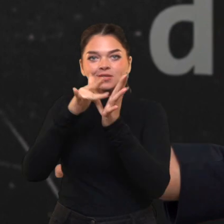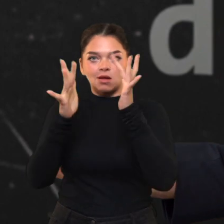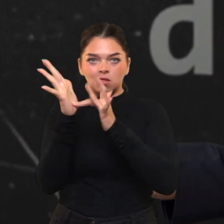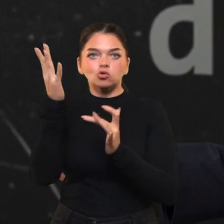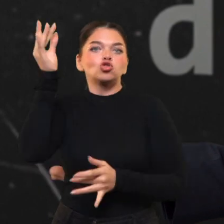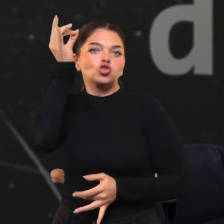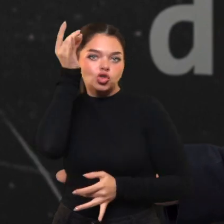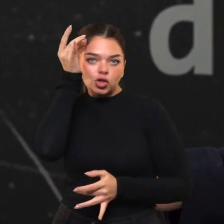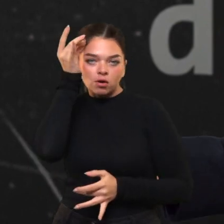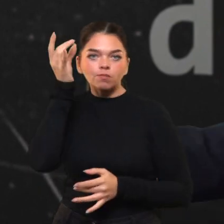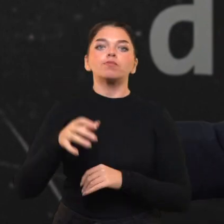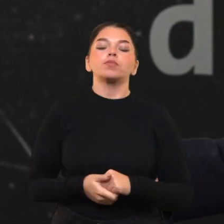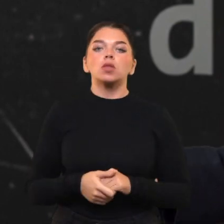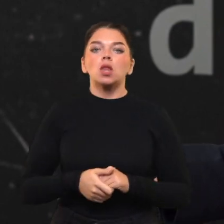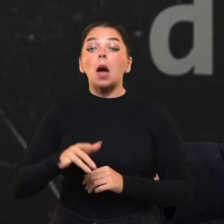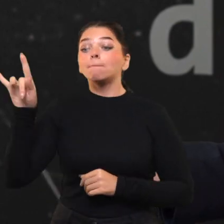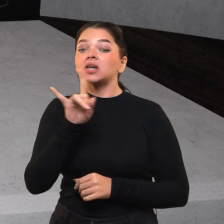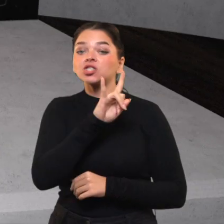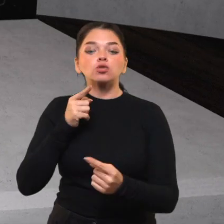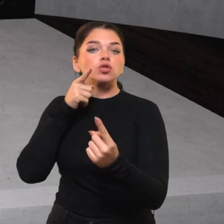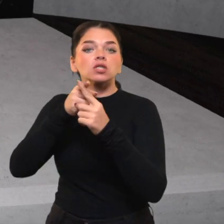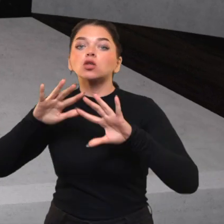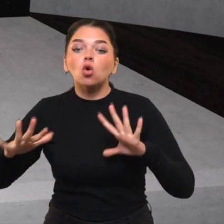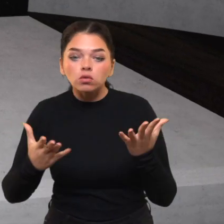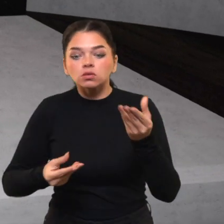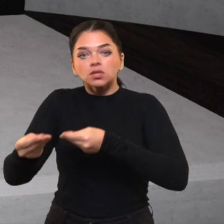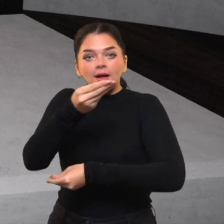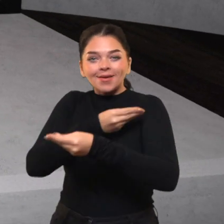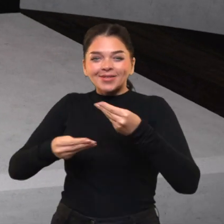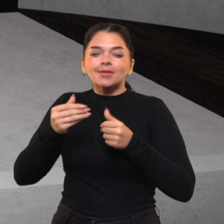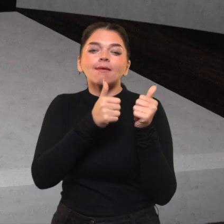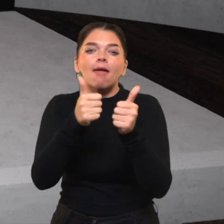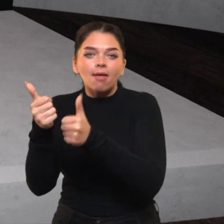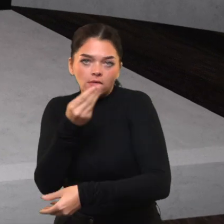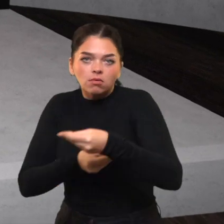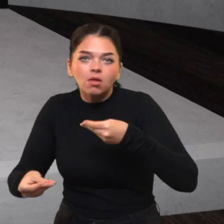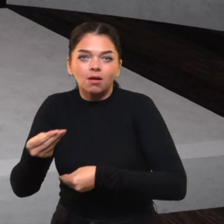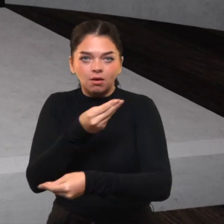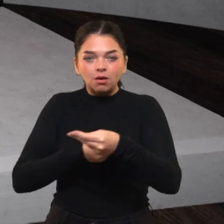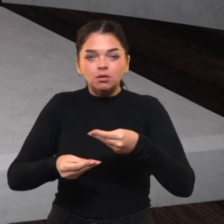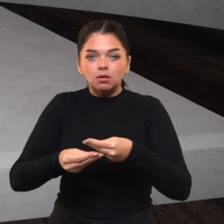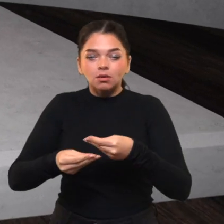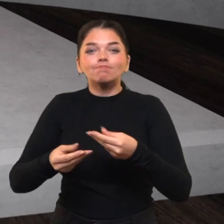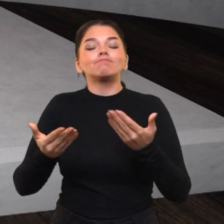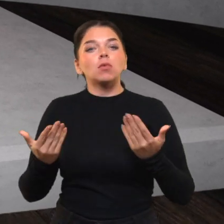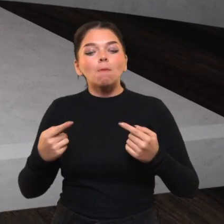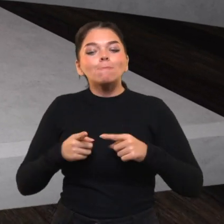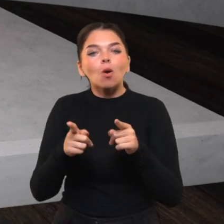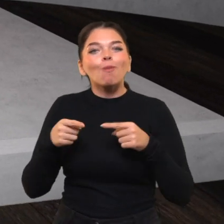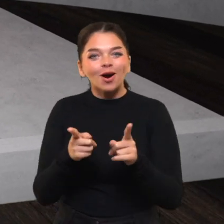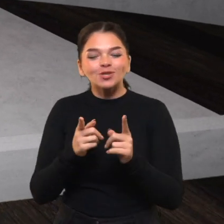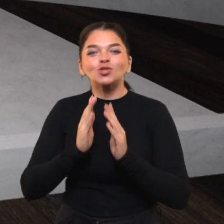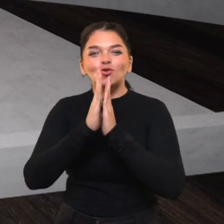Kristų žinia ir bažnyčios misiją dalintis geriausio, kuo turime. Tai turbūt vienas iš didžiausių